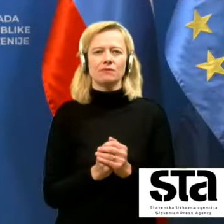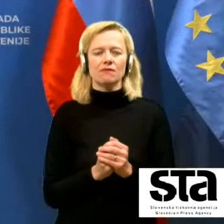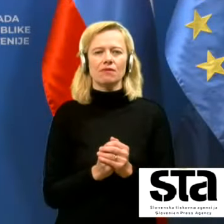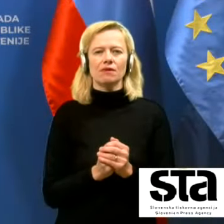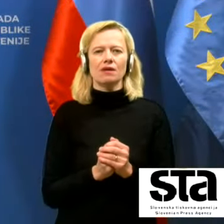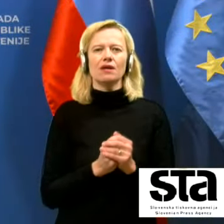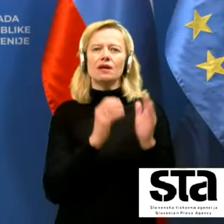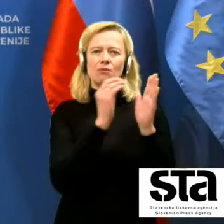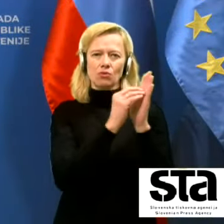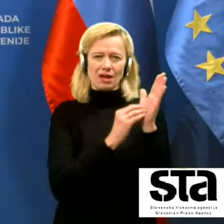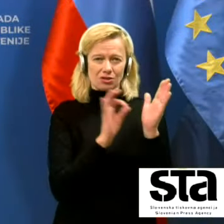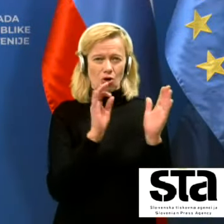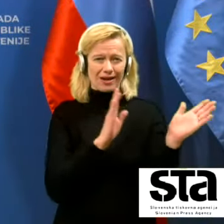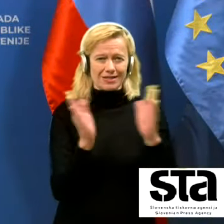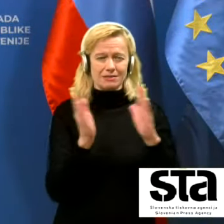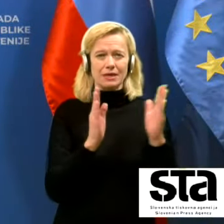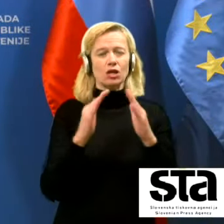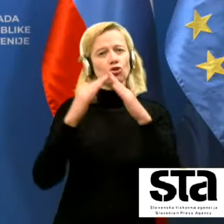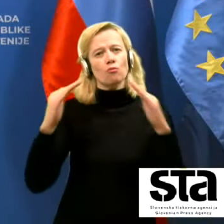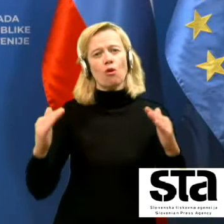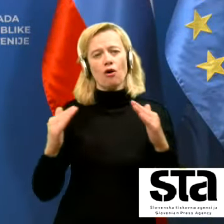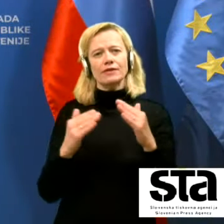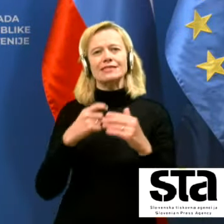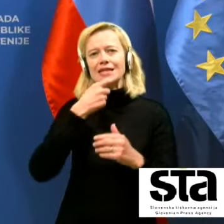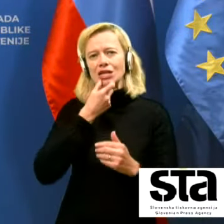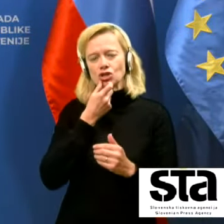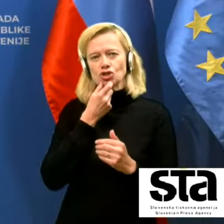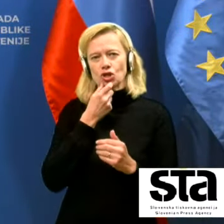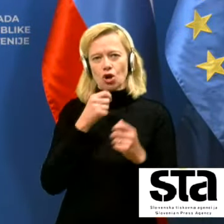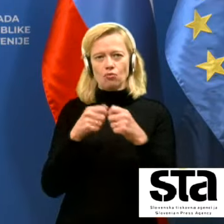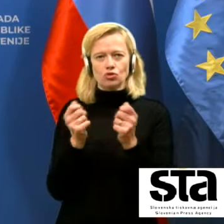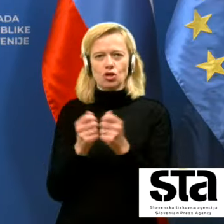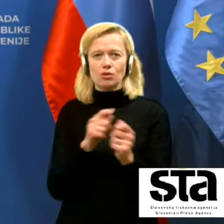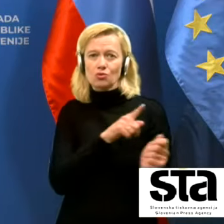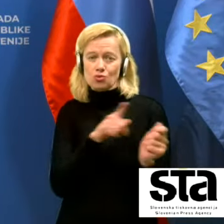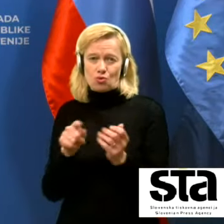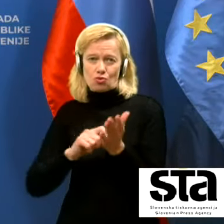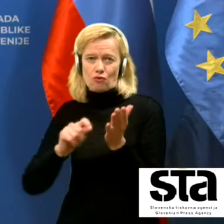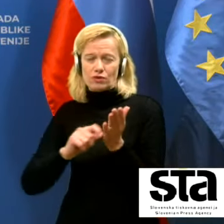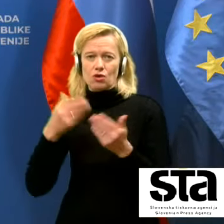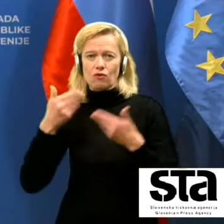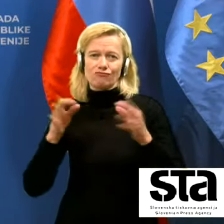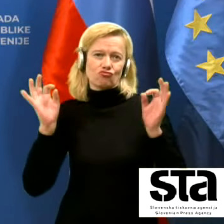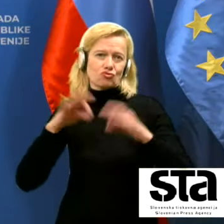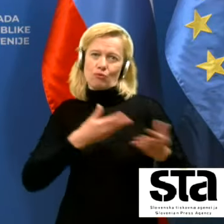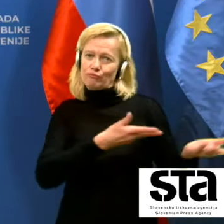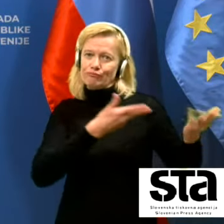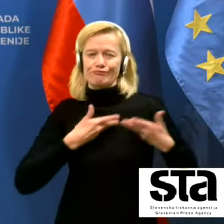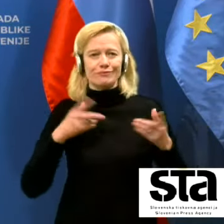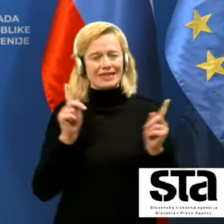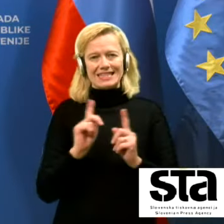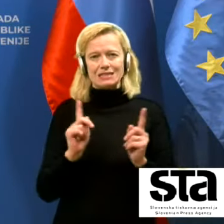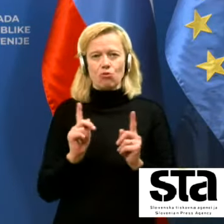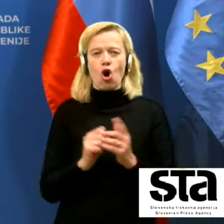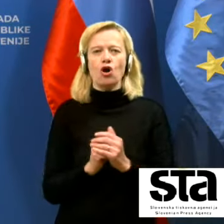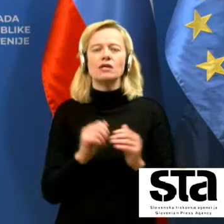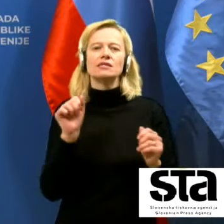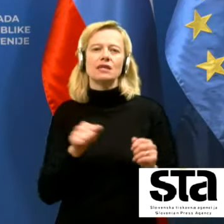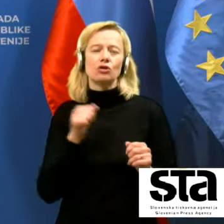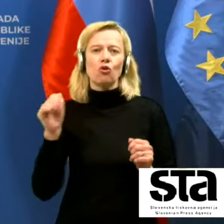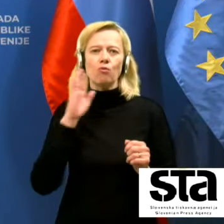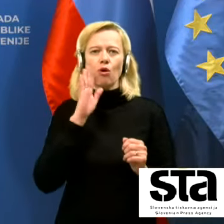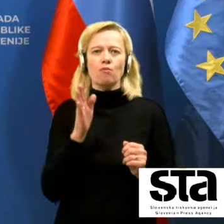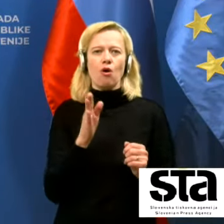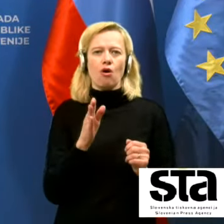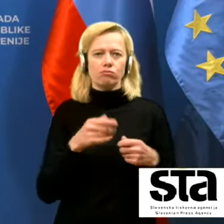Podatkov v razmirah v domovih starejših občanov do novinarske konferenci žal še nismo prejeli, zato jih bomo z